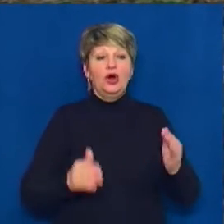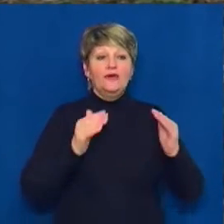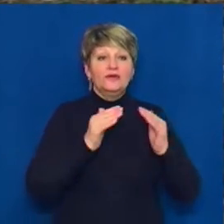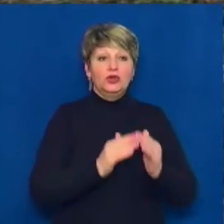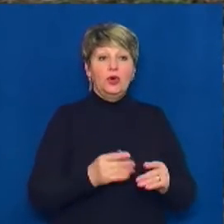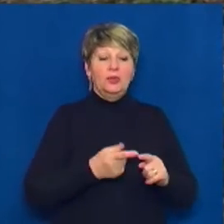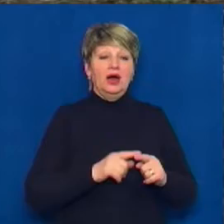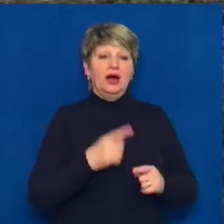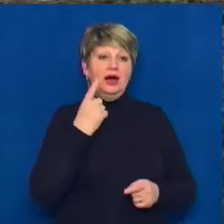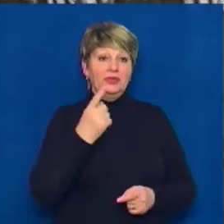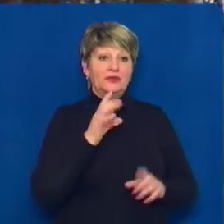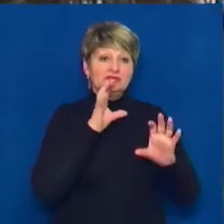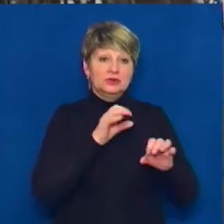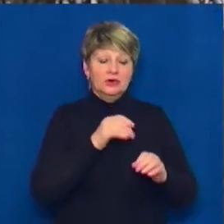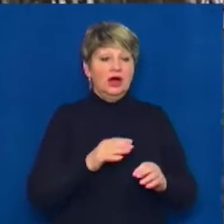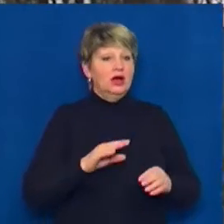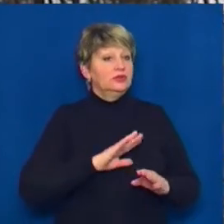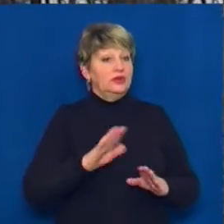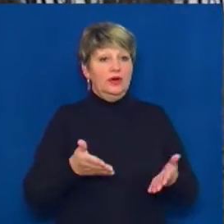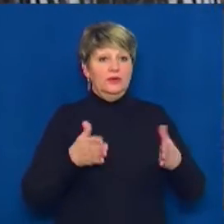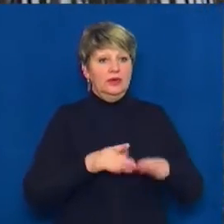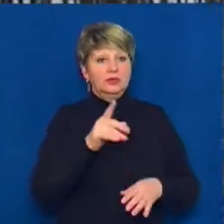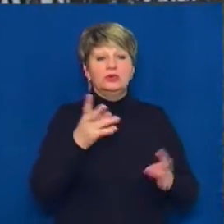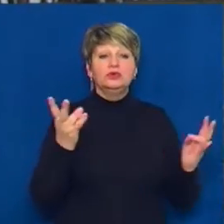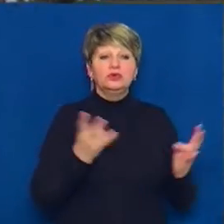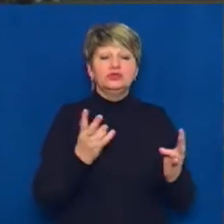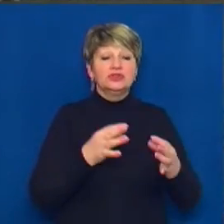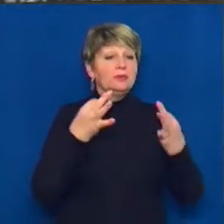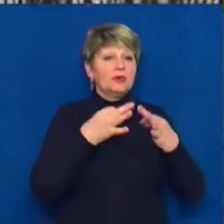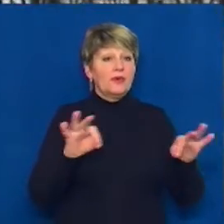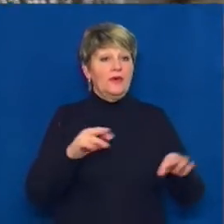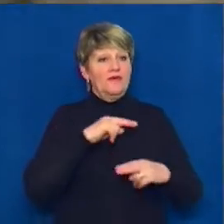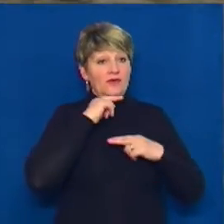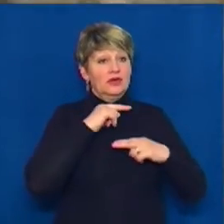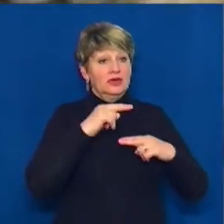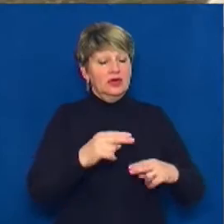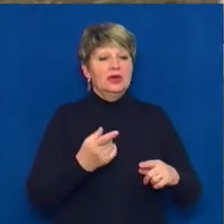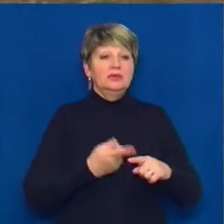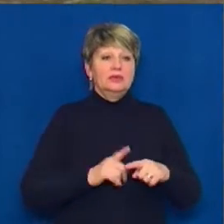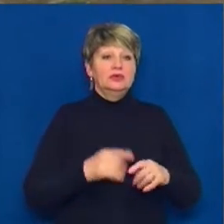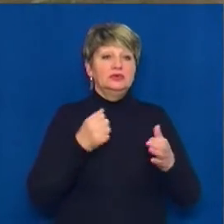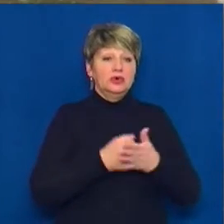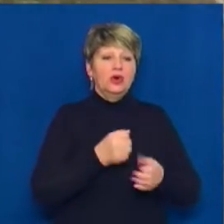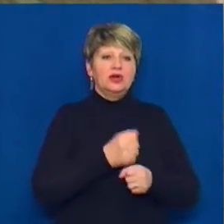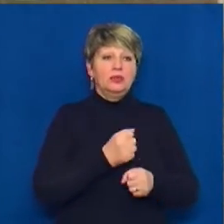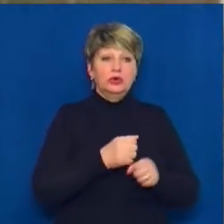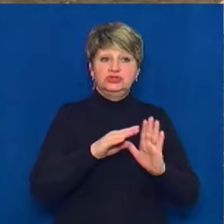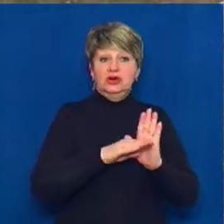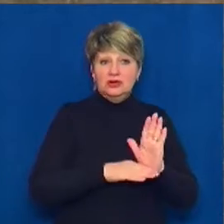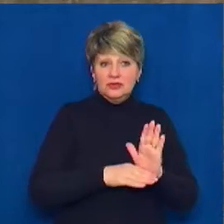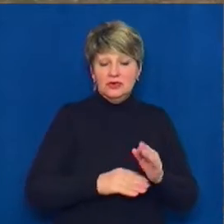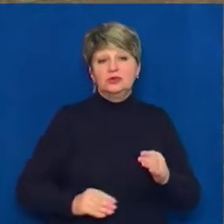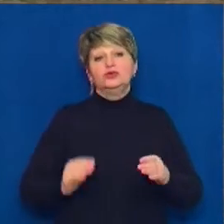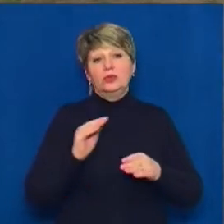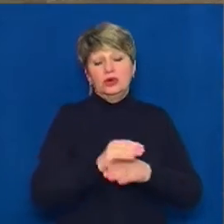Рема черкасець не залишає. Каже, йому потрібен простір і увага. Тому тепер до робочого графіка Сергія додалися